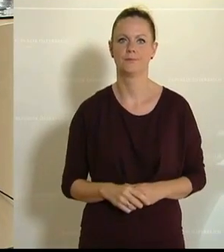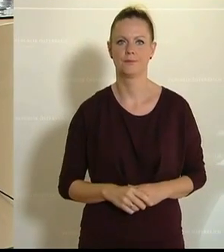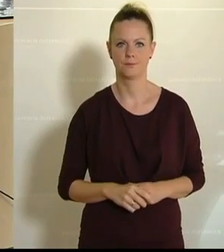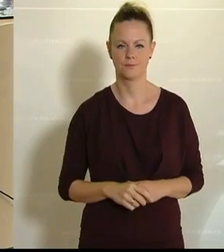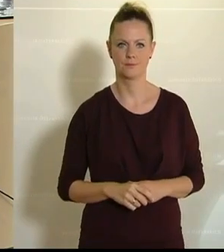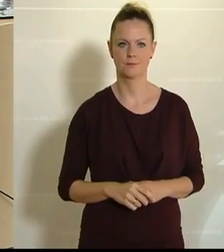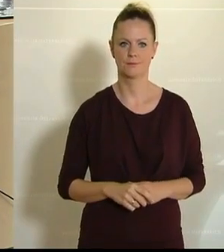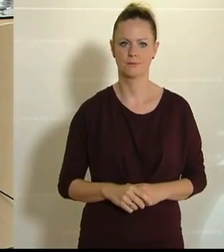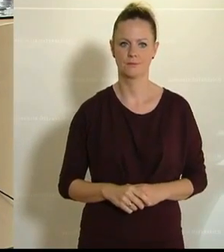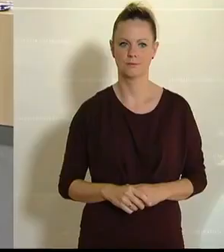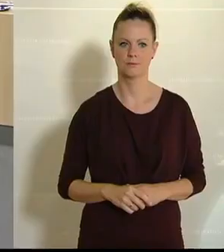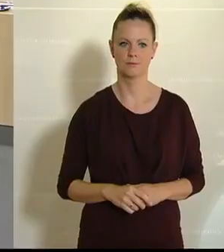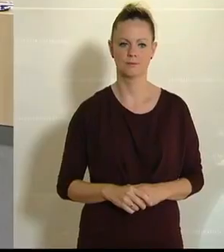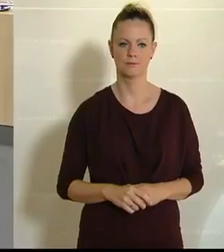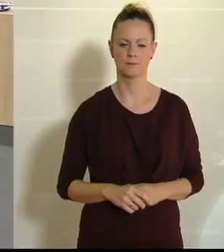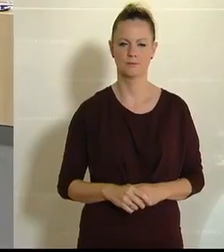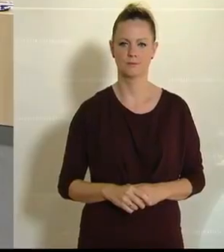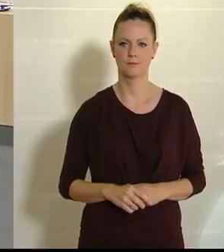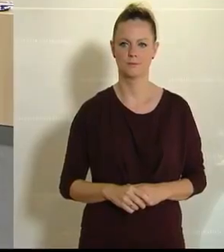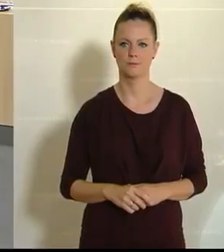zu spät an, sagte die SPÖ-Chefin. Vielen Dank.